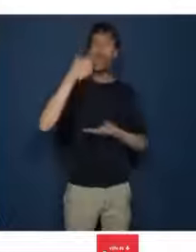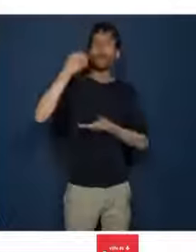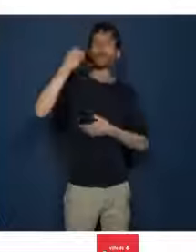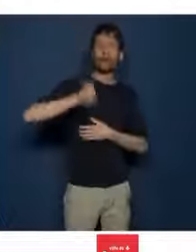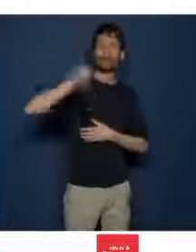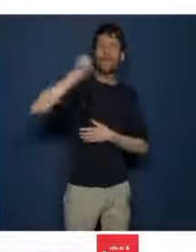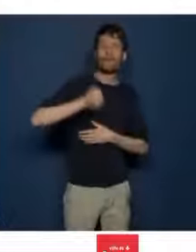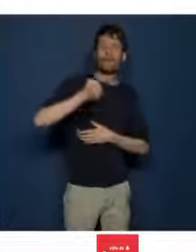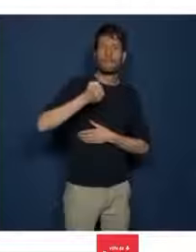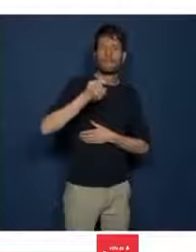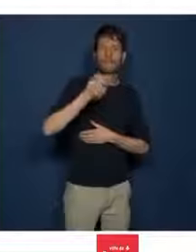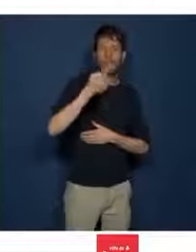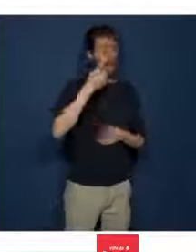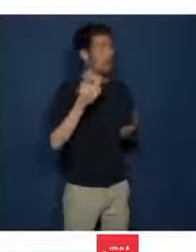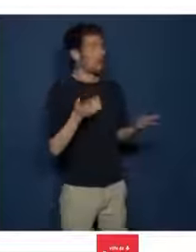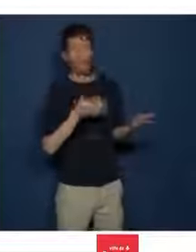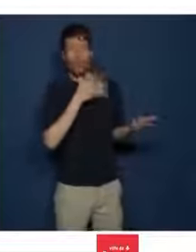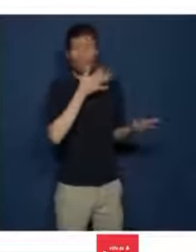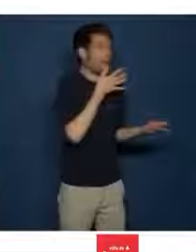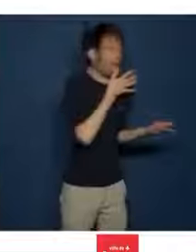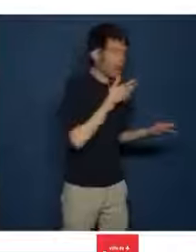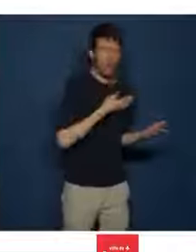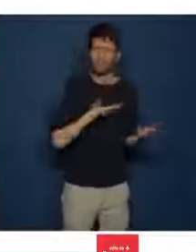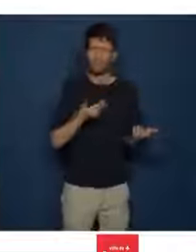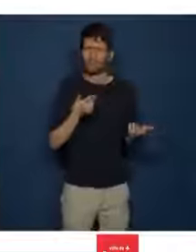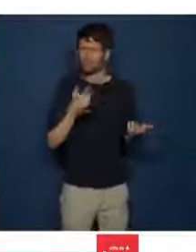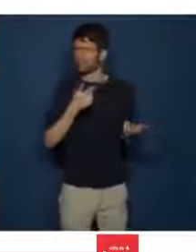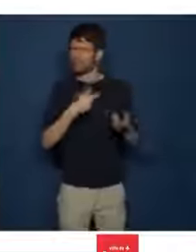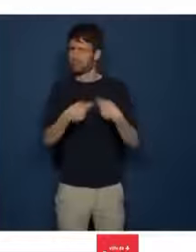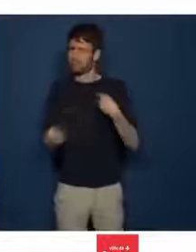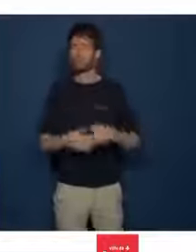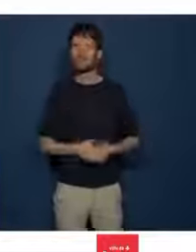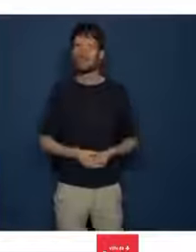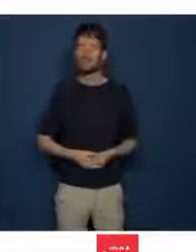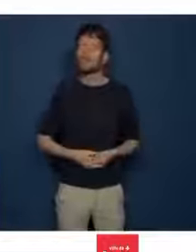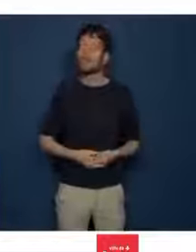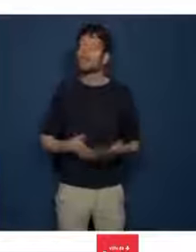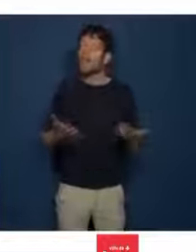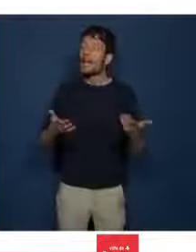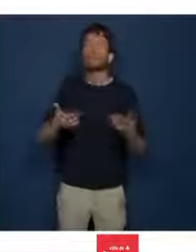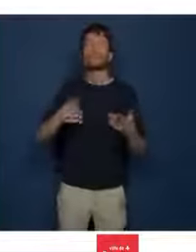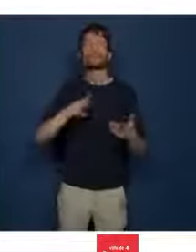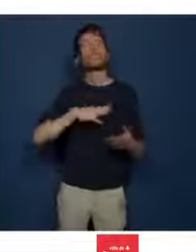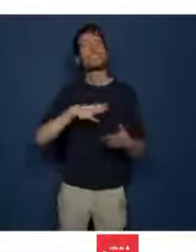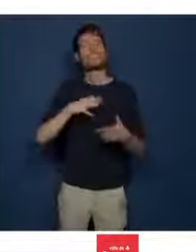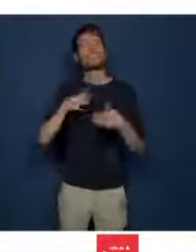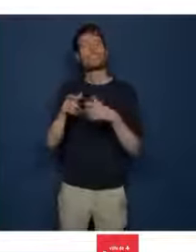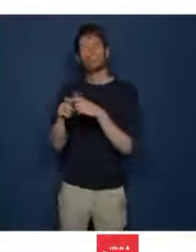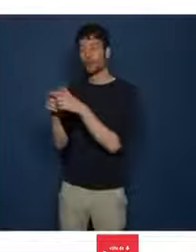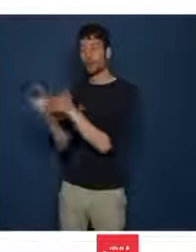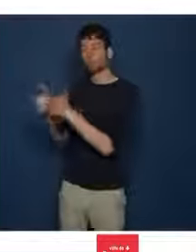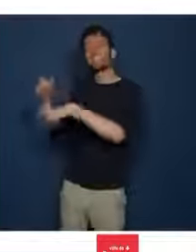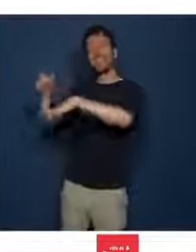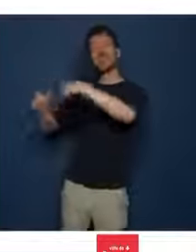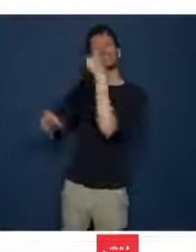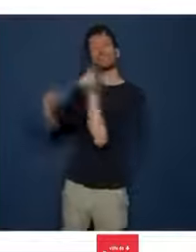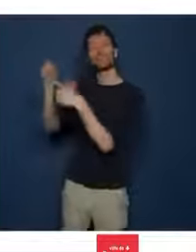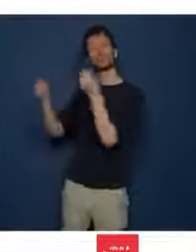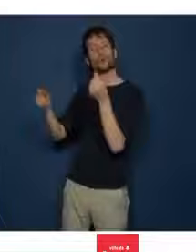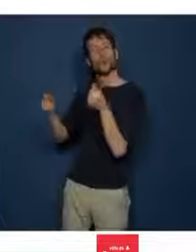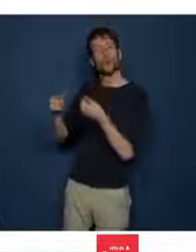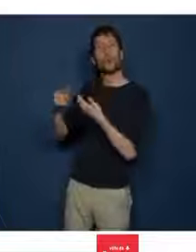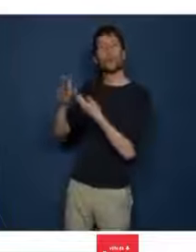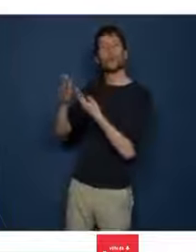Pour mémoire, sans que probablement cela n'intéresse, une partie des courriers adressés à la société d'horticulture ont, lors de l